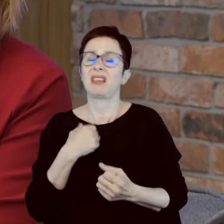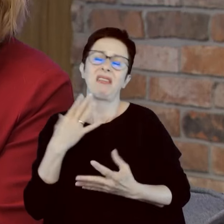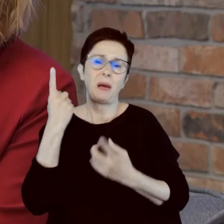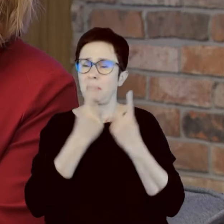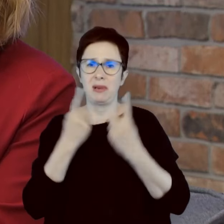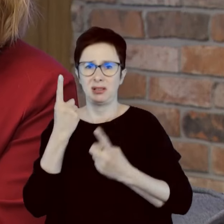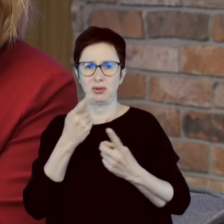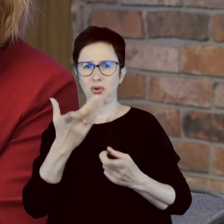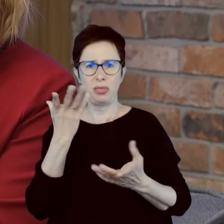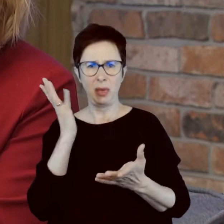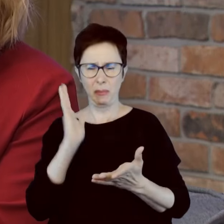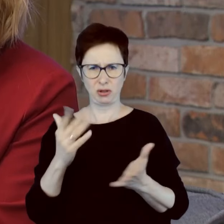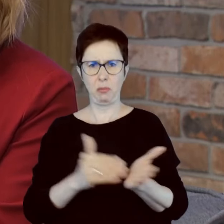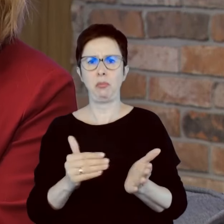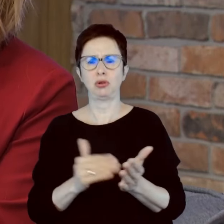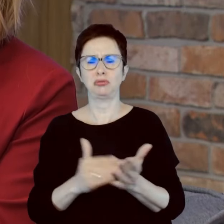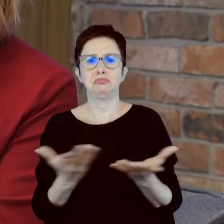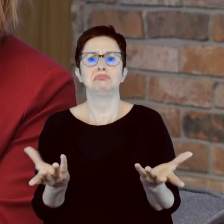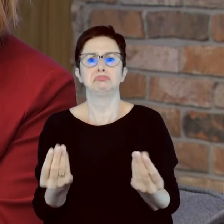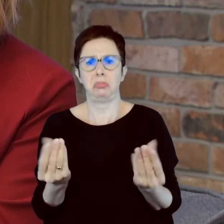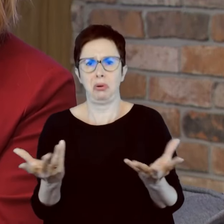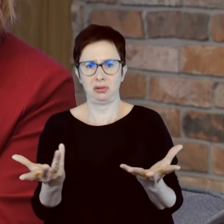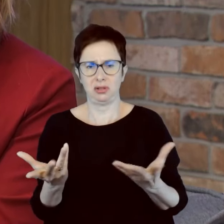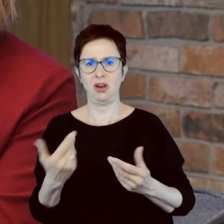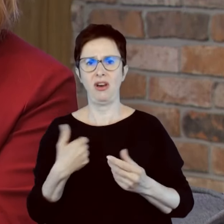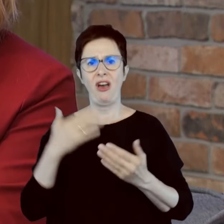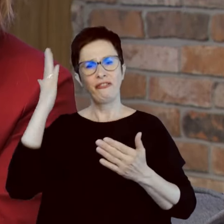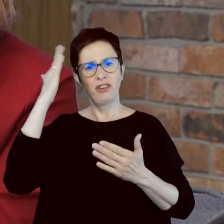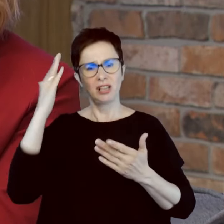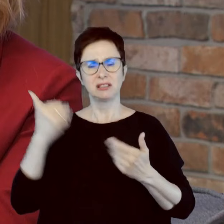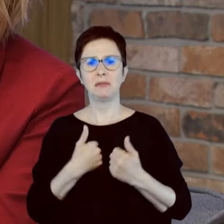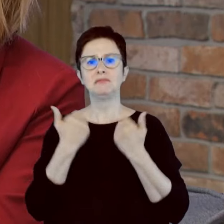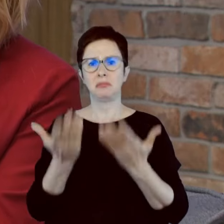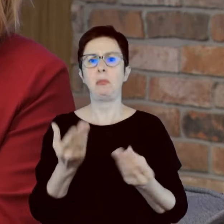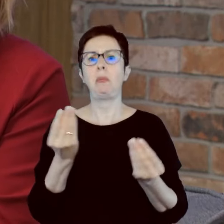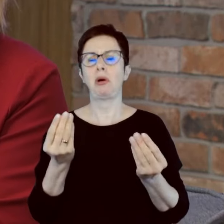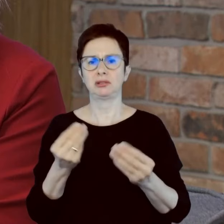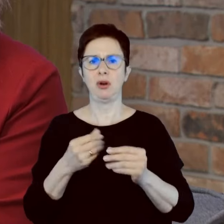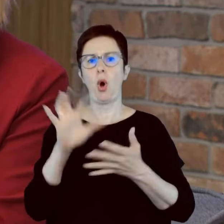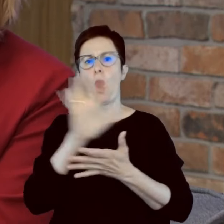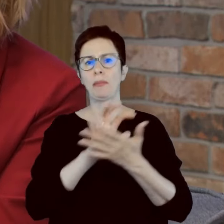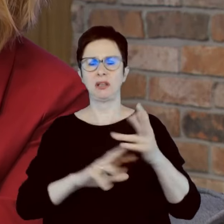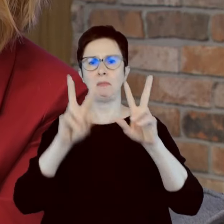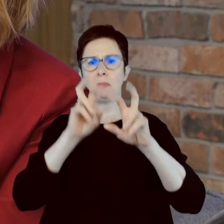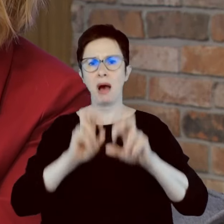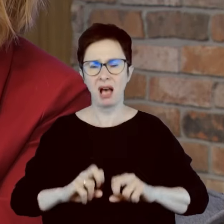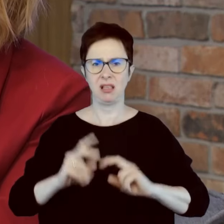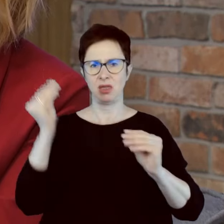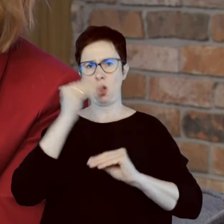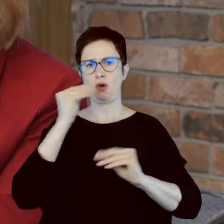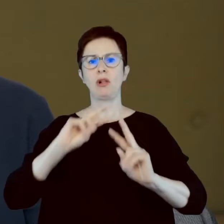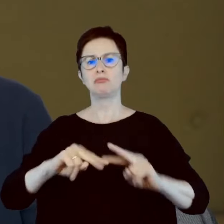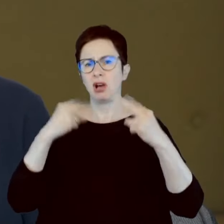być w ogóle potrzebne, ten sposób dzielenia się wiedzą i ten sposób opisywania badań naukowych, czy w ogóle przekazywania tej wiedzy.